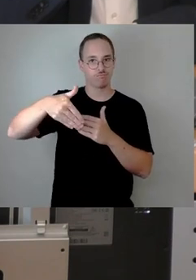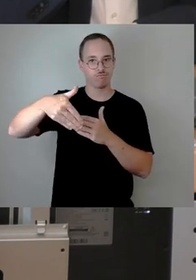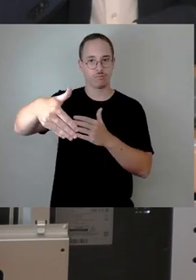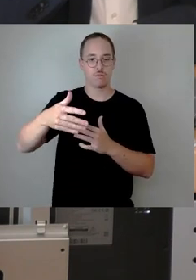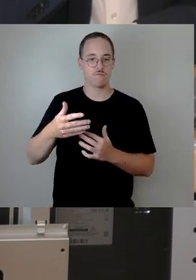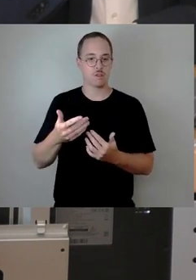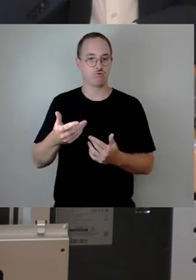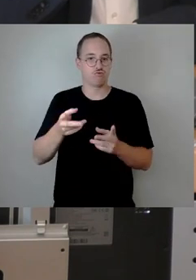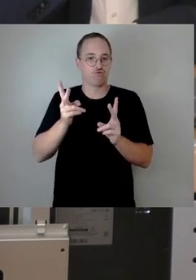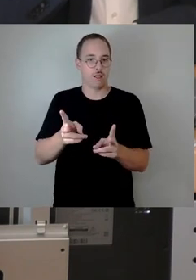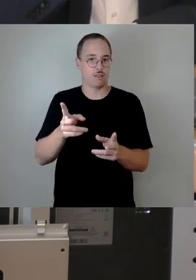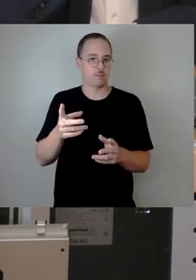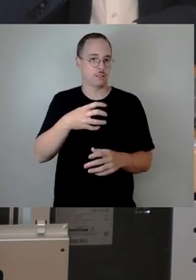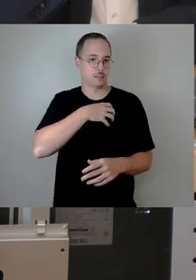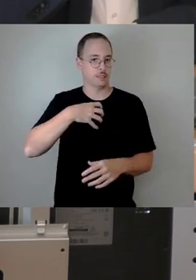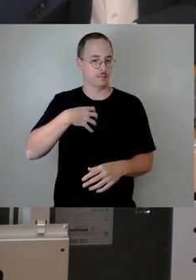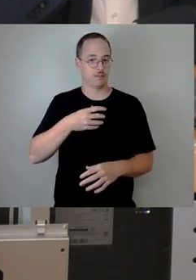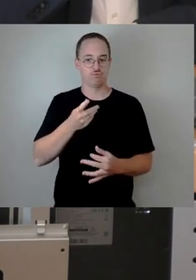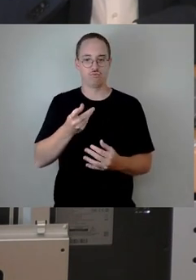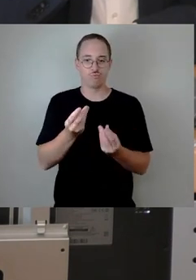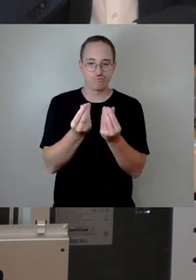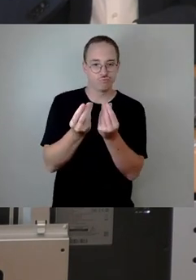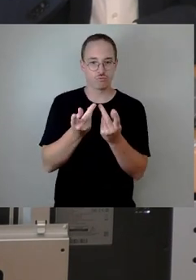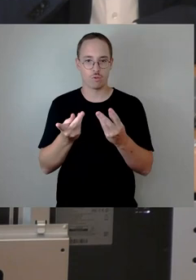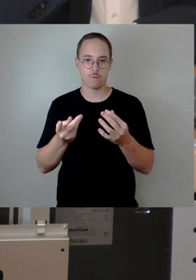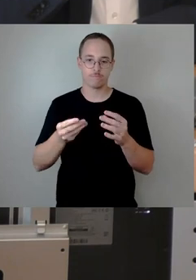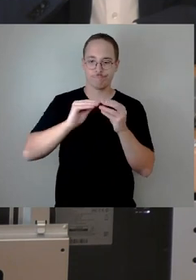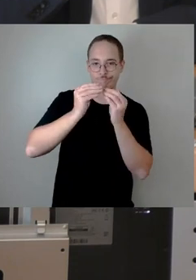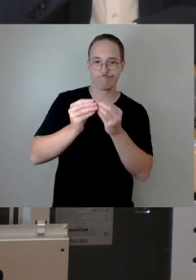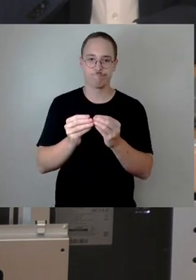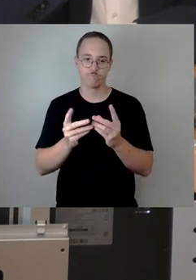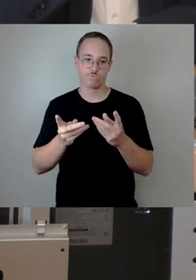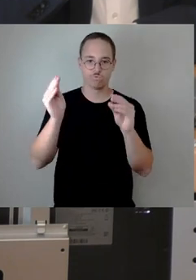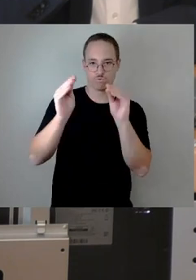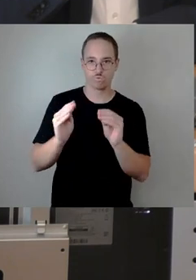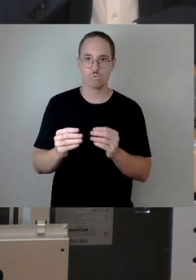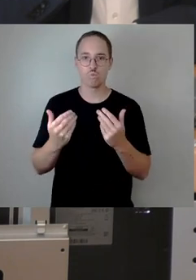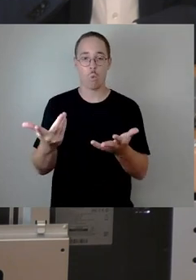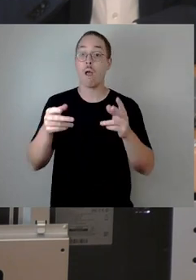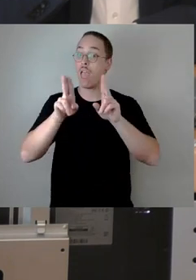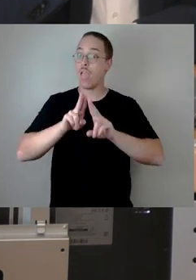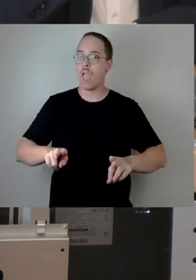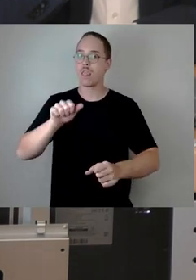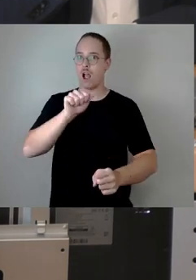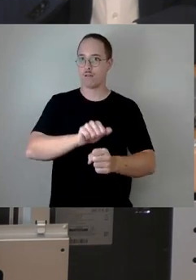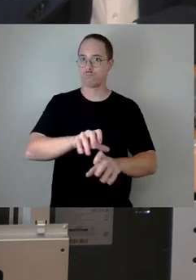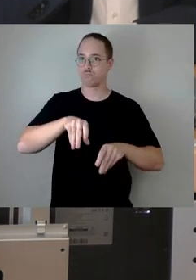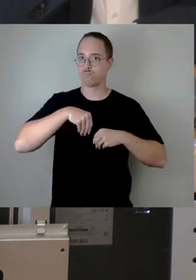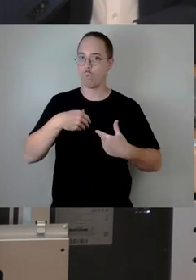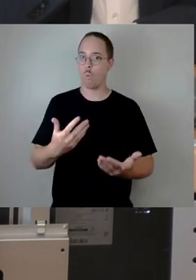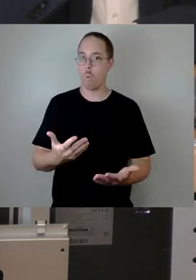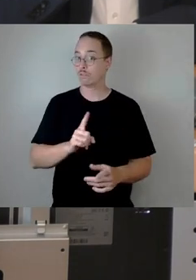mitzugestalten. Im Erntamt ist dies eine herausfordernde Aufgabe. Zahlreiche Gremensitzungen,